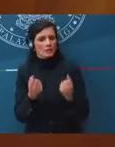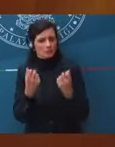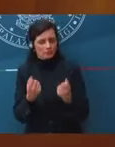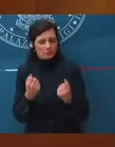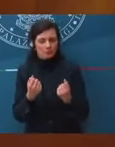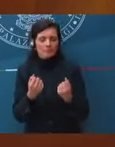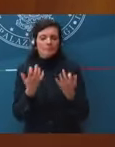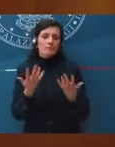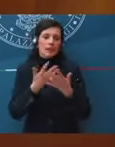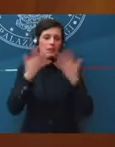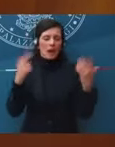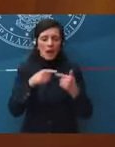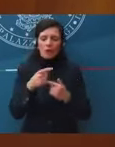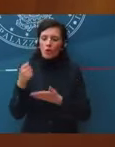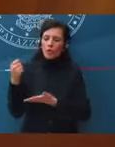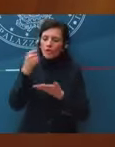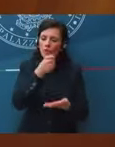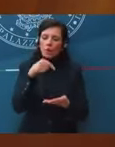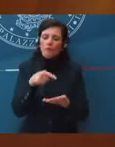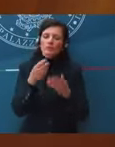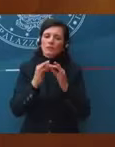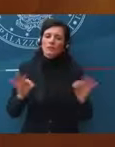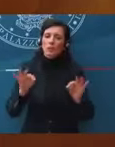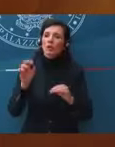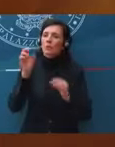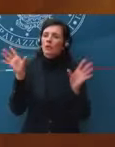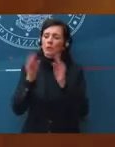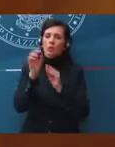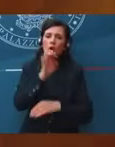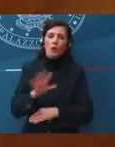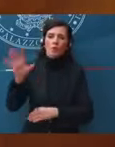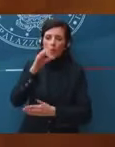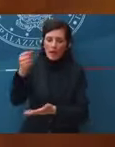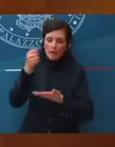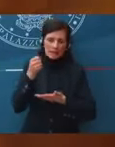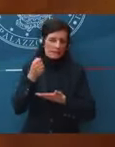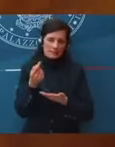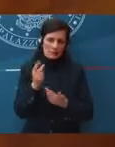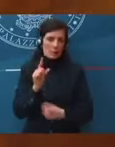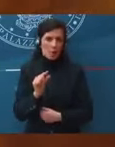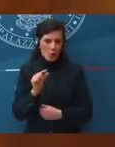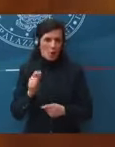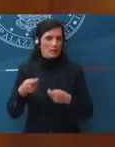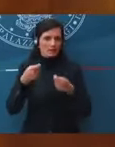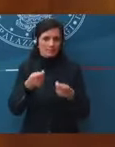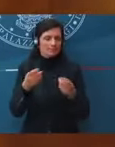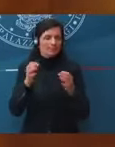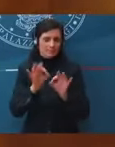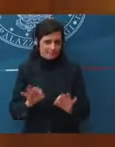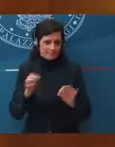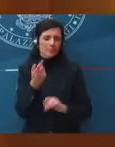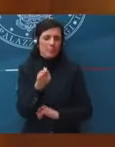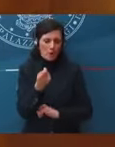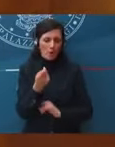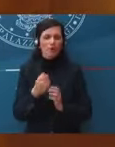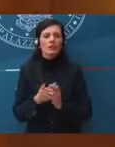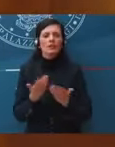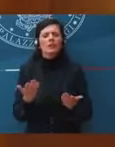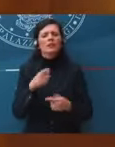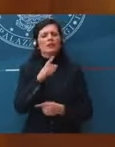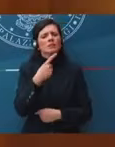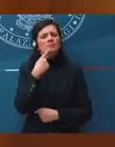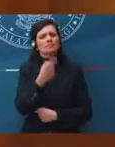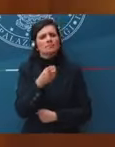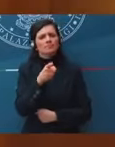scarsa spesa dei fondi messi a disposizione dall'Unione Europea. Quali sono le misure, a partire dalle semplificazioni di cui lei aveva parlato,